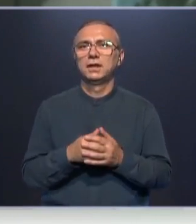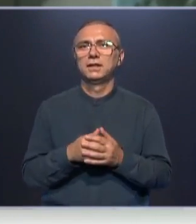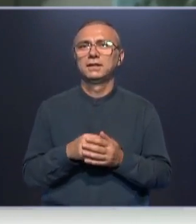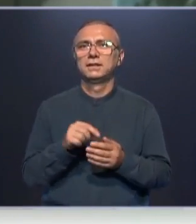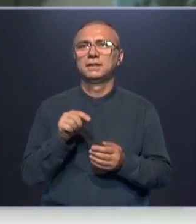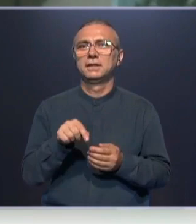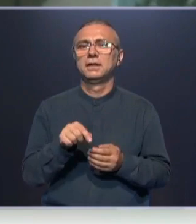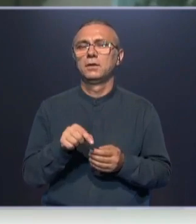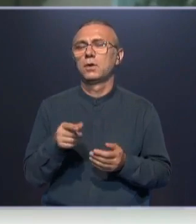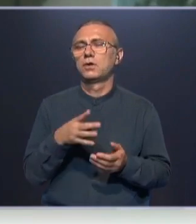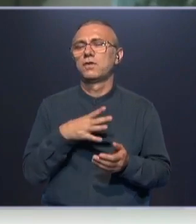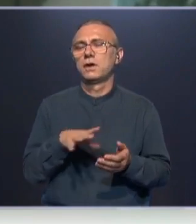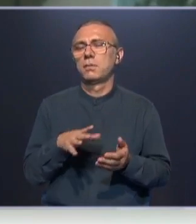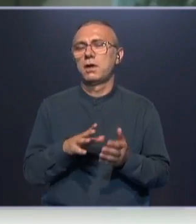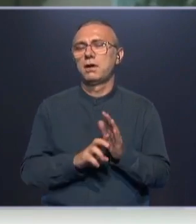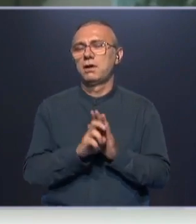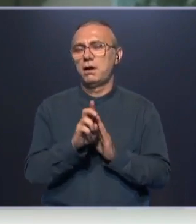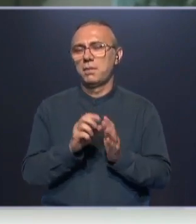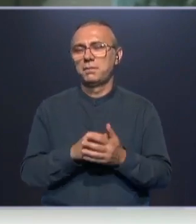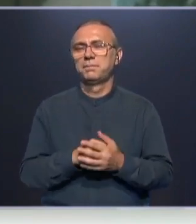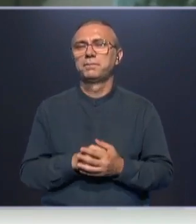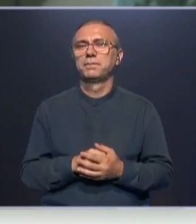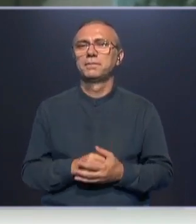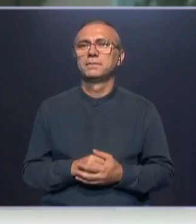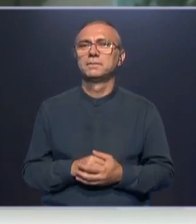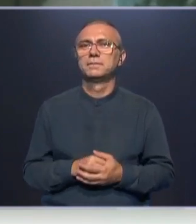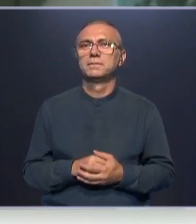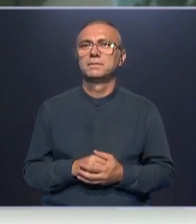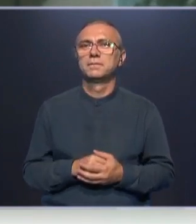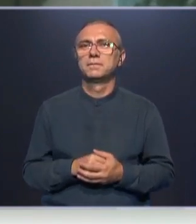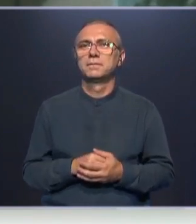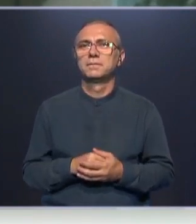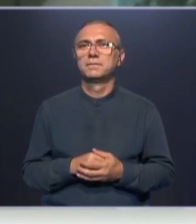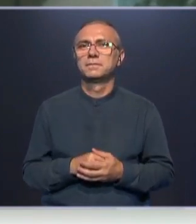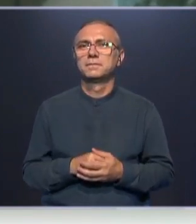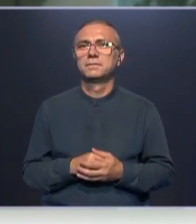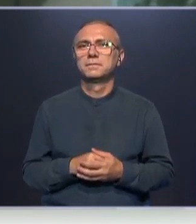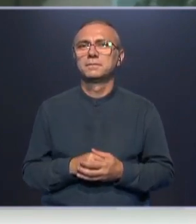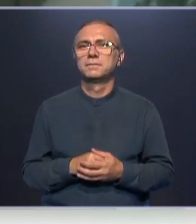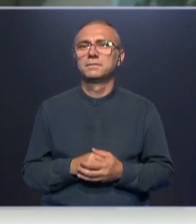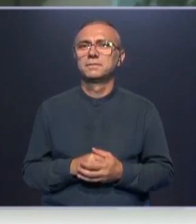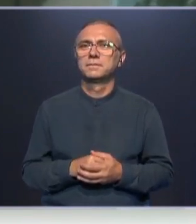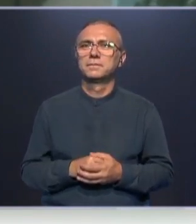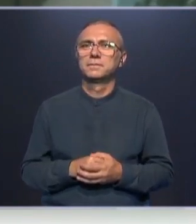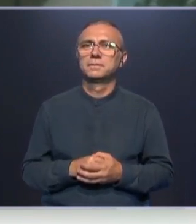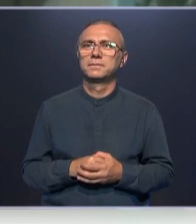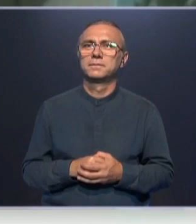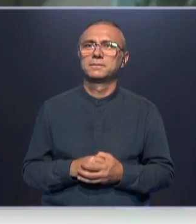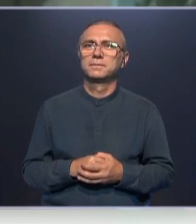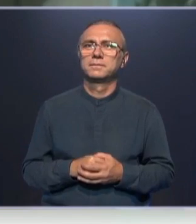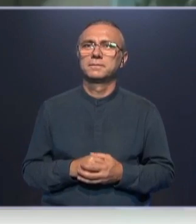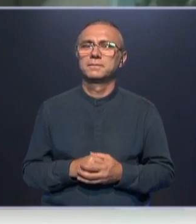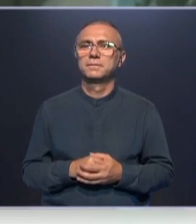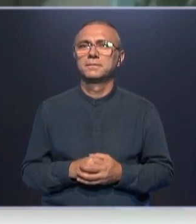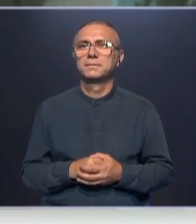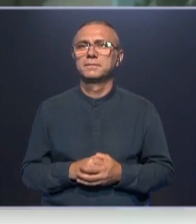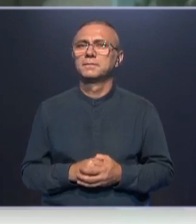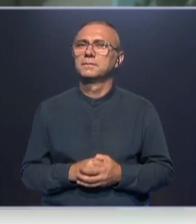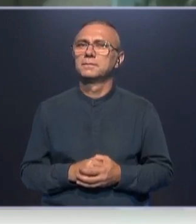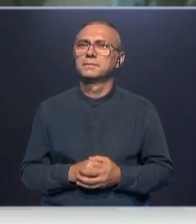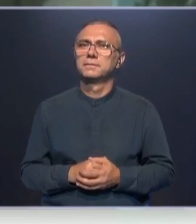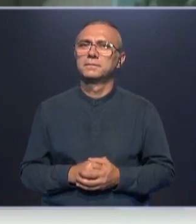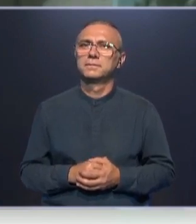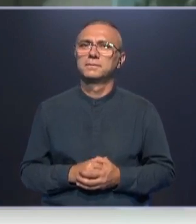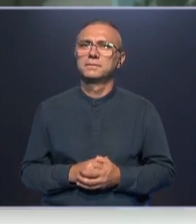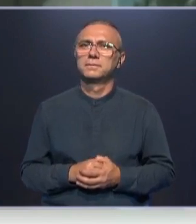храма. И перед тем, как мы собирались назвать свою общину, в этот